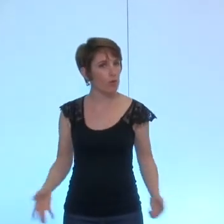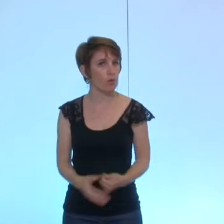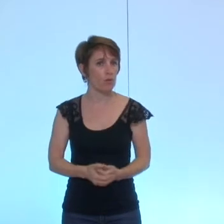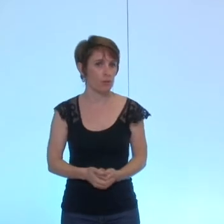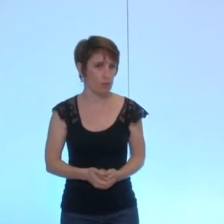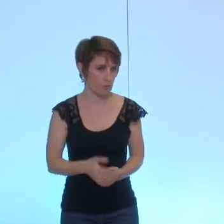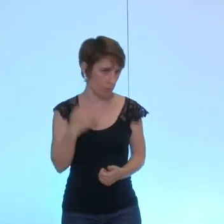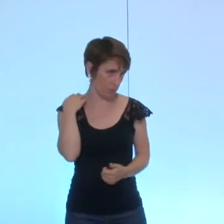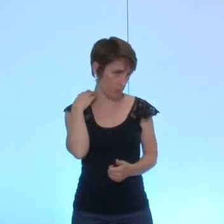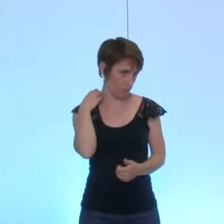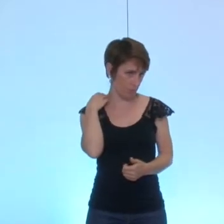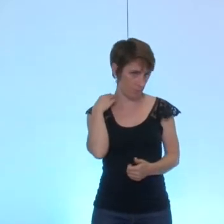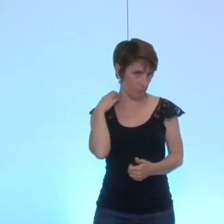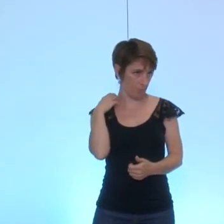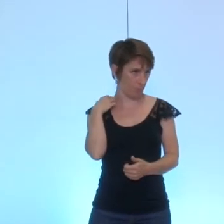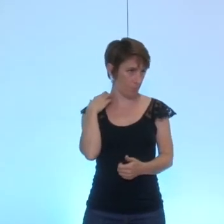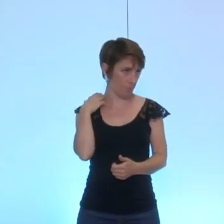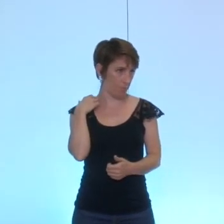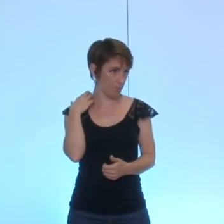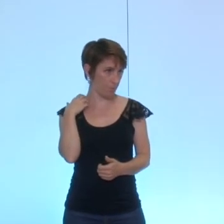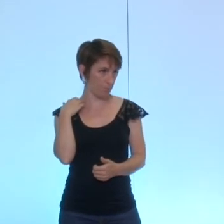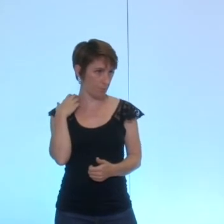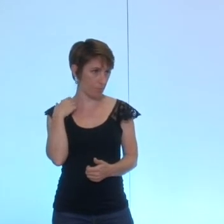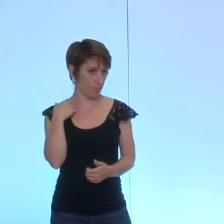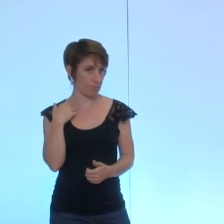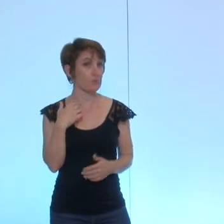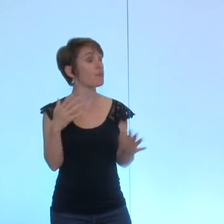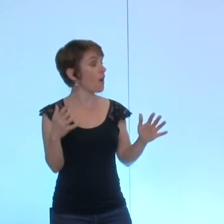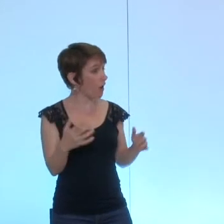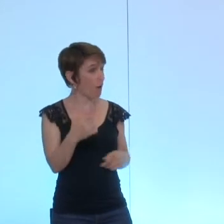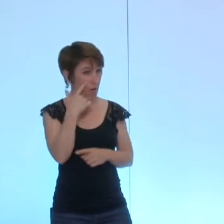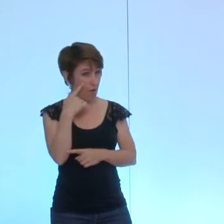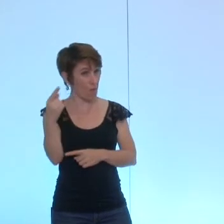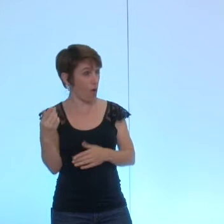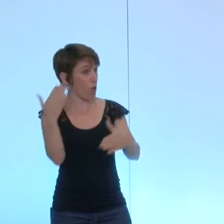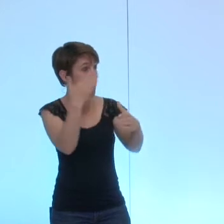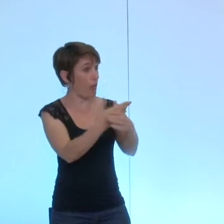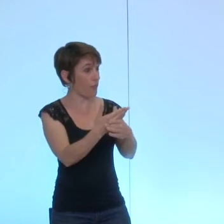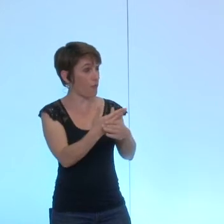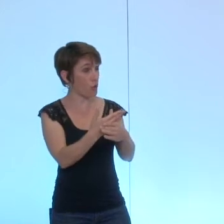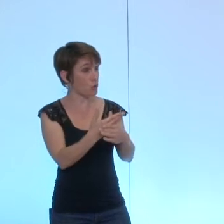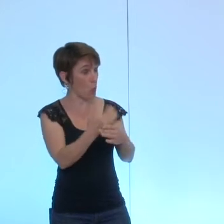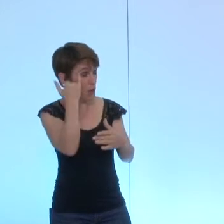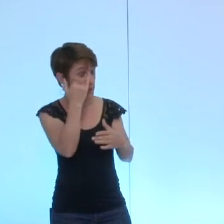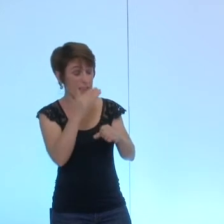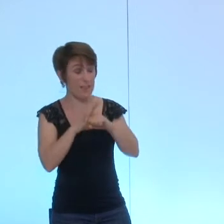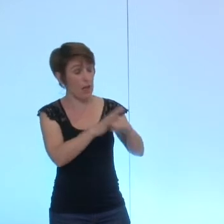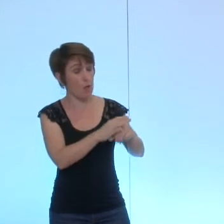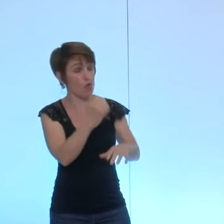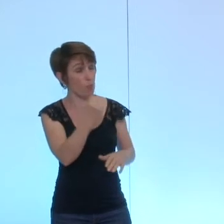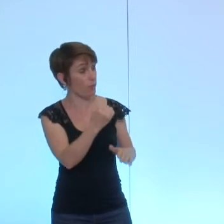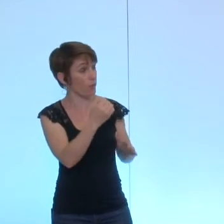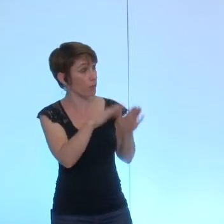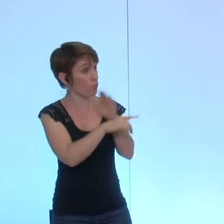vous voilà contourné sur votre gauche vous vous en faites il y a de la place sur ma gauche